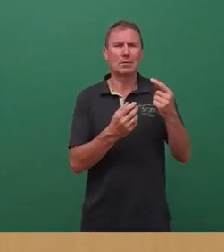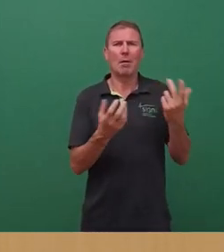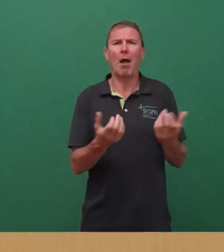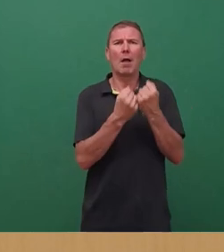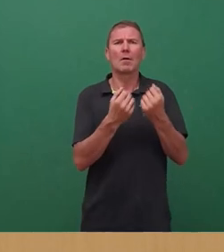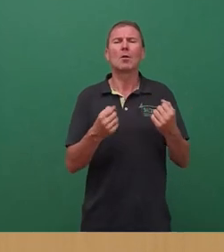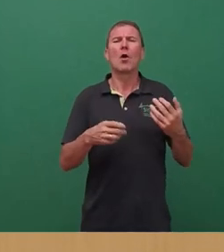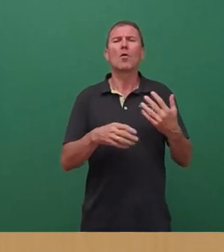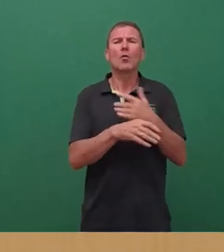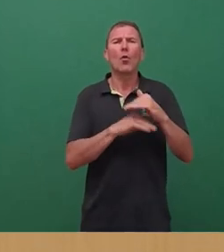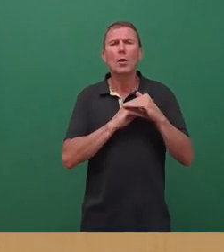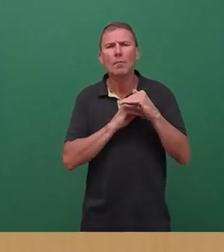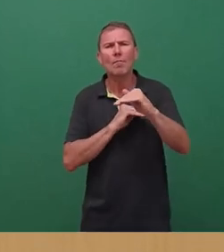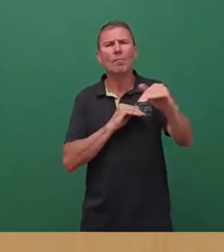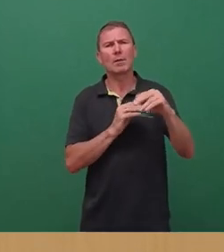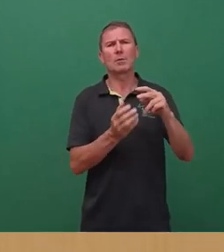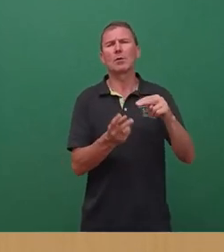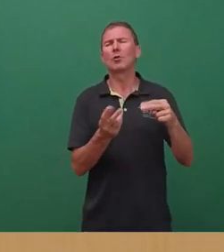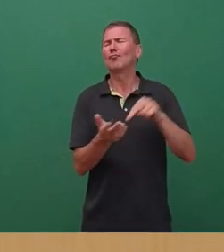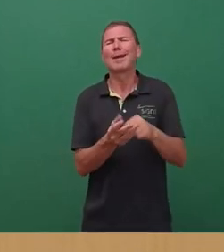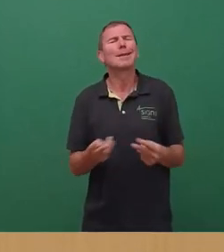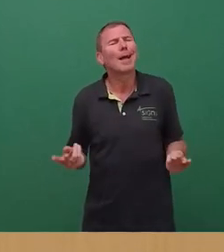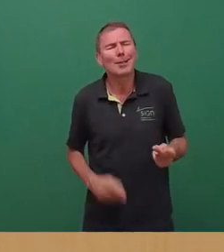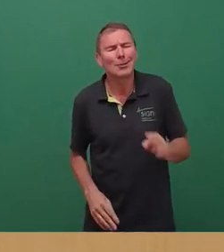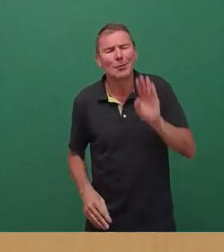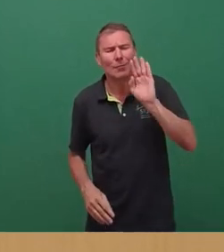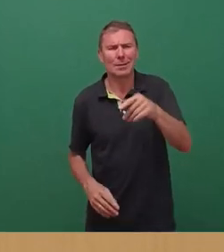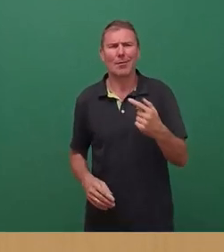steht so oder so. Wir sind da in einem sehr konstruktiven